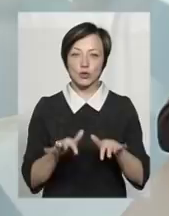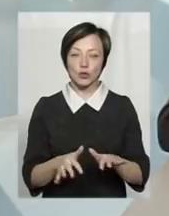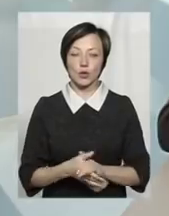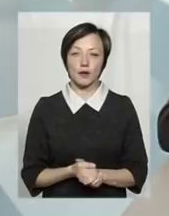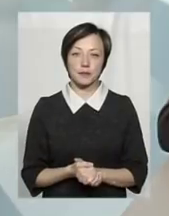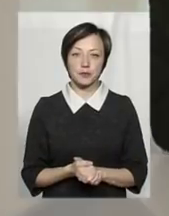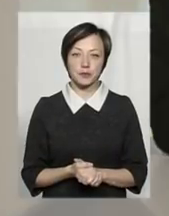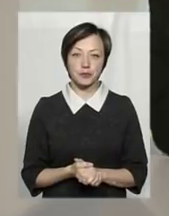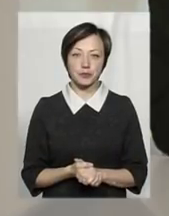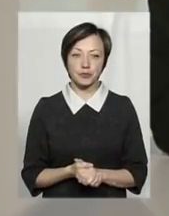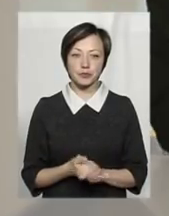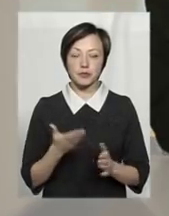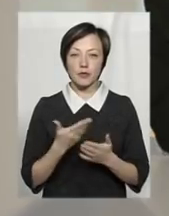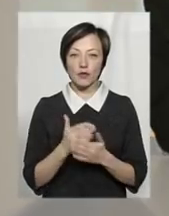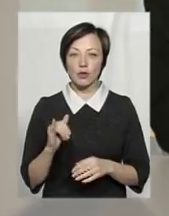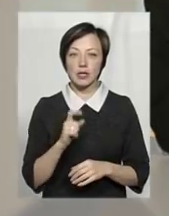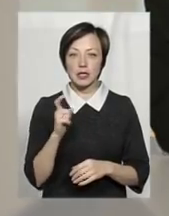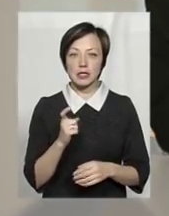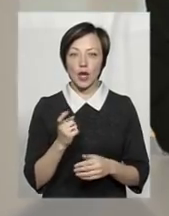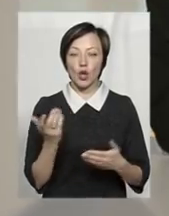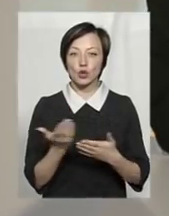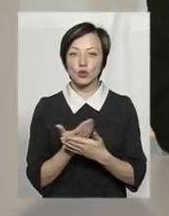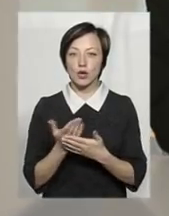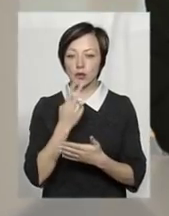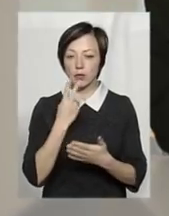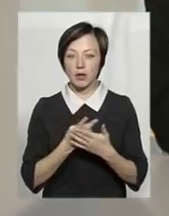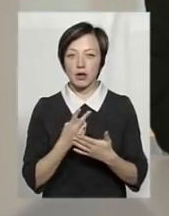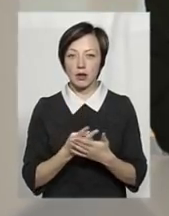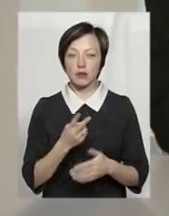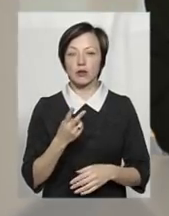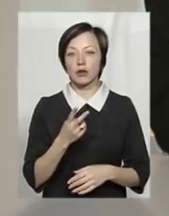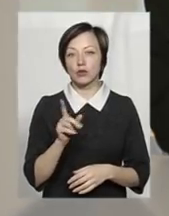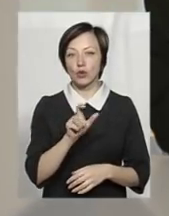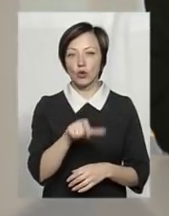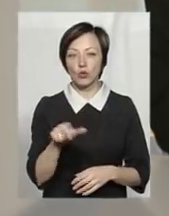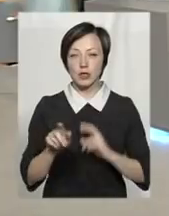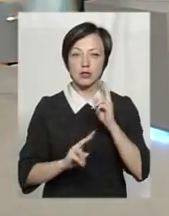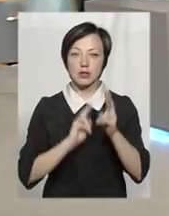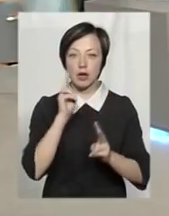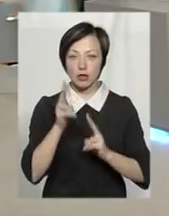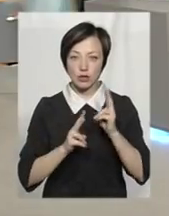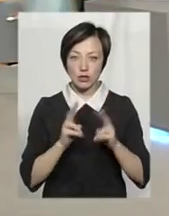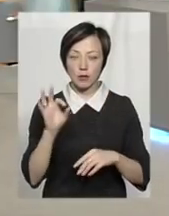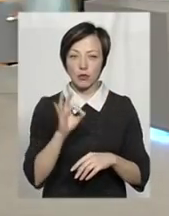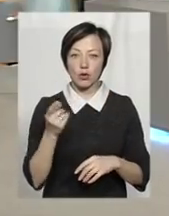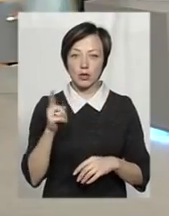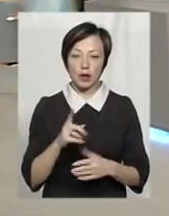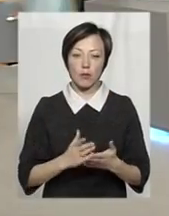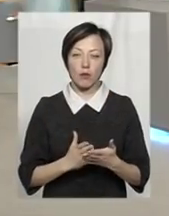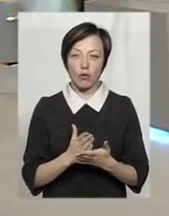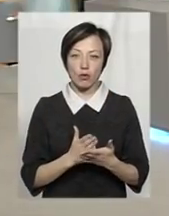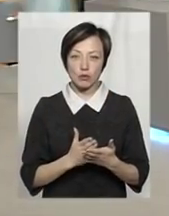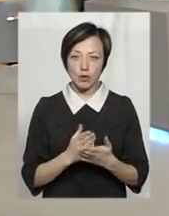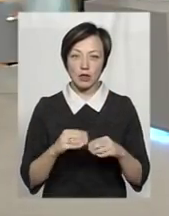Із сюжету, який ми переглянули, видно, що люди скаржаться про те, що послуги